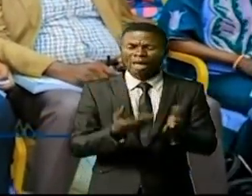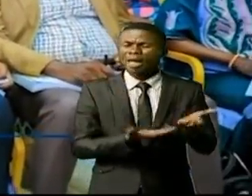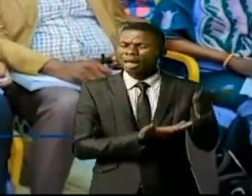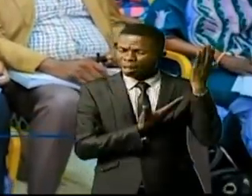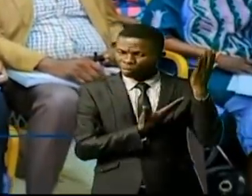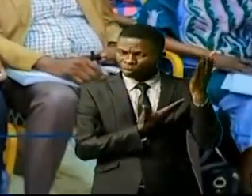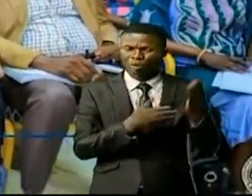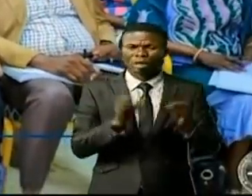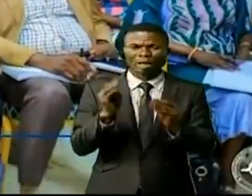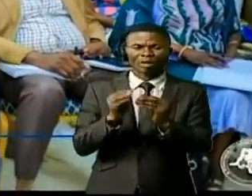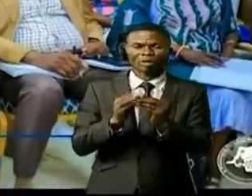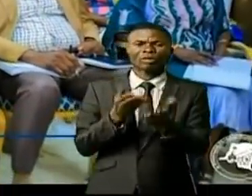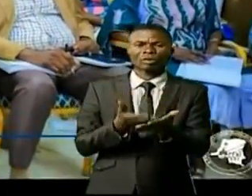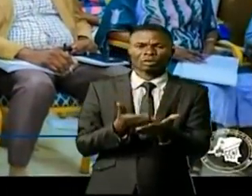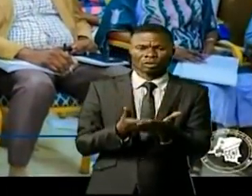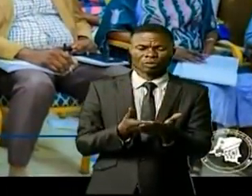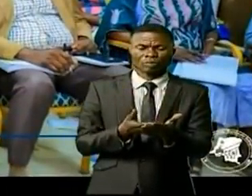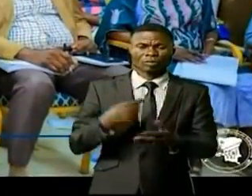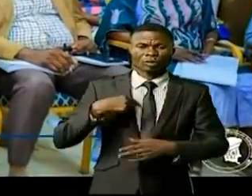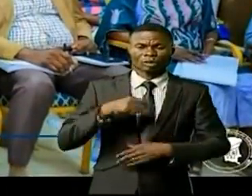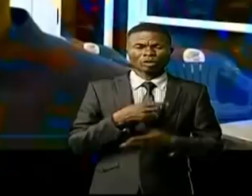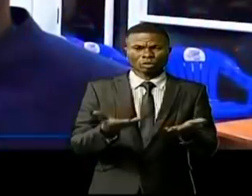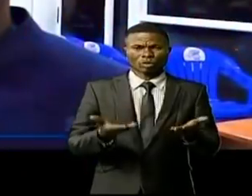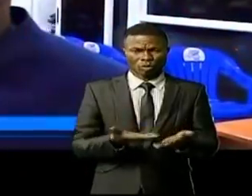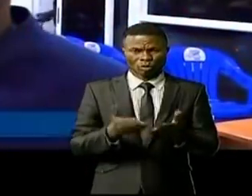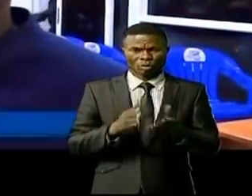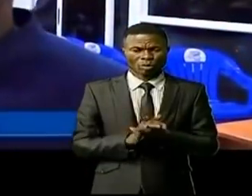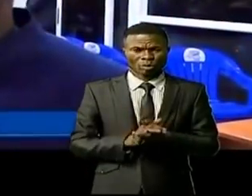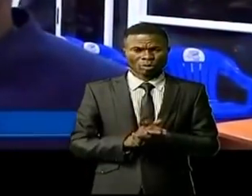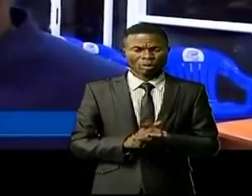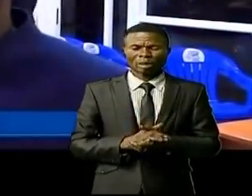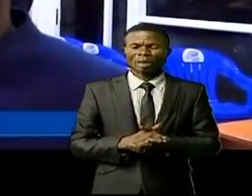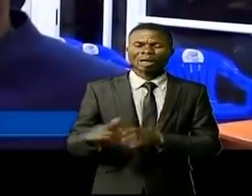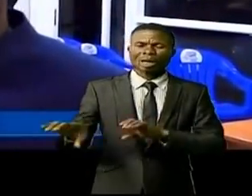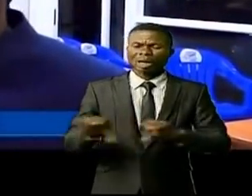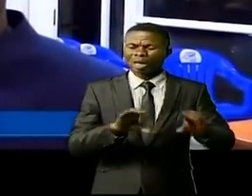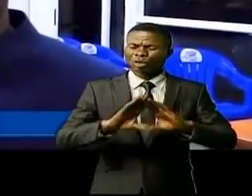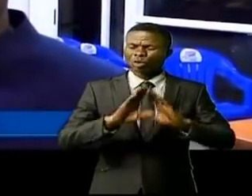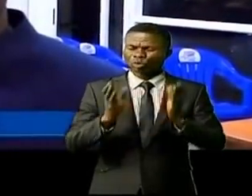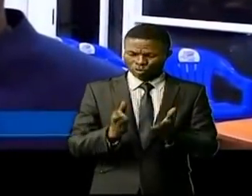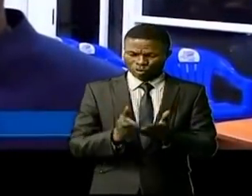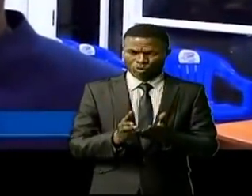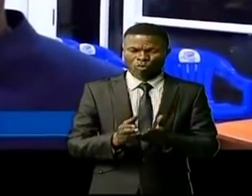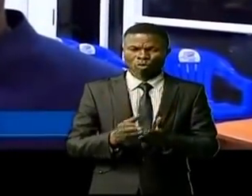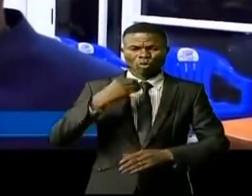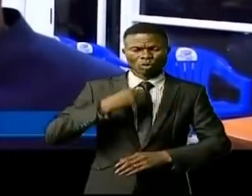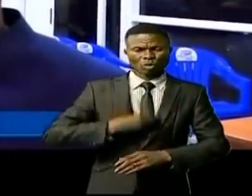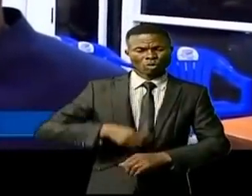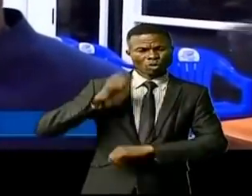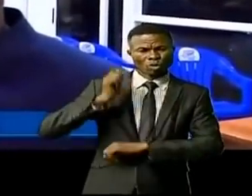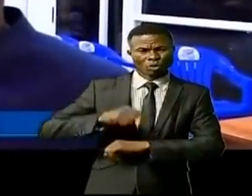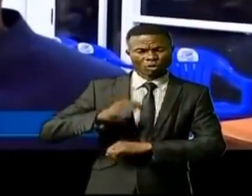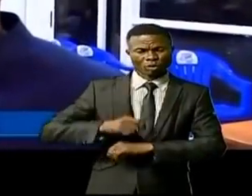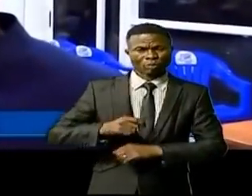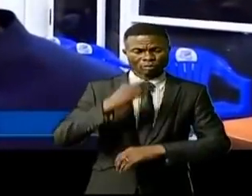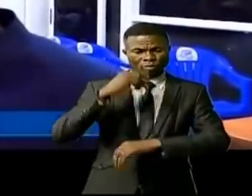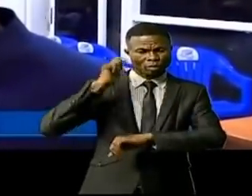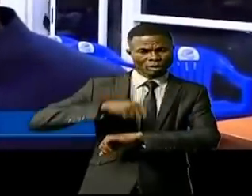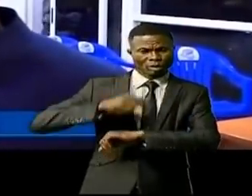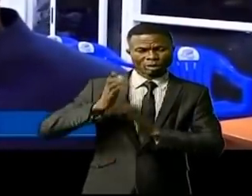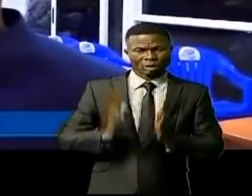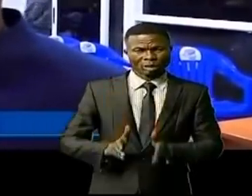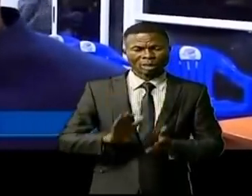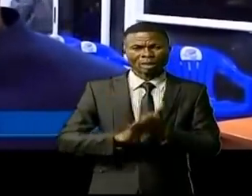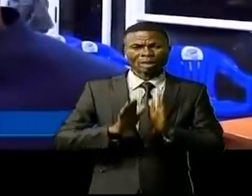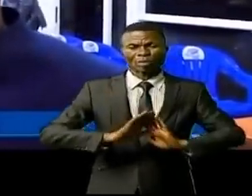'être de cet atelier. Nous, à notre niveau, nous avons tout fait pour mettre à niveau non-juriste, de façon que ce juriste soit capable de